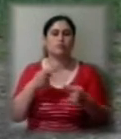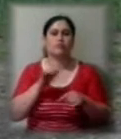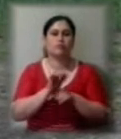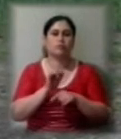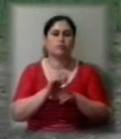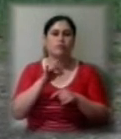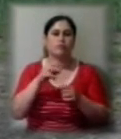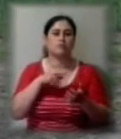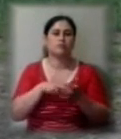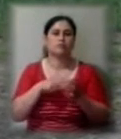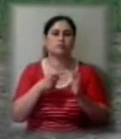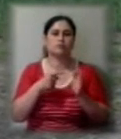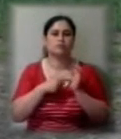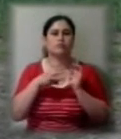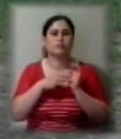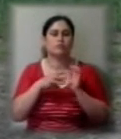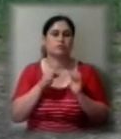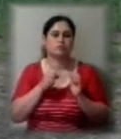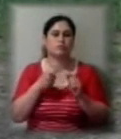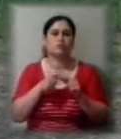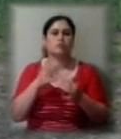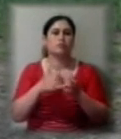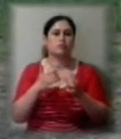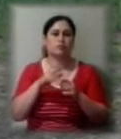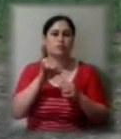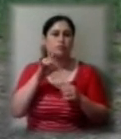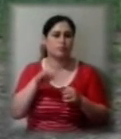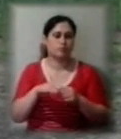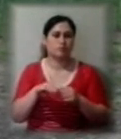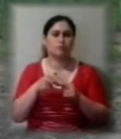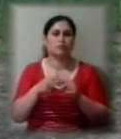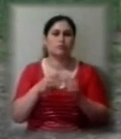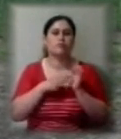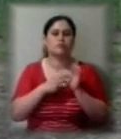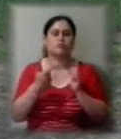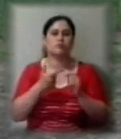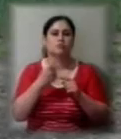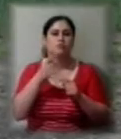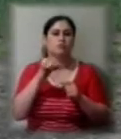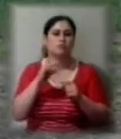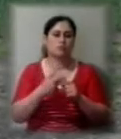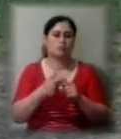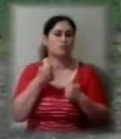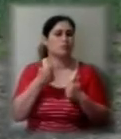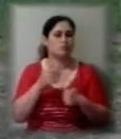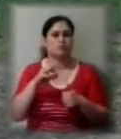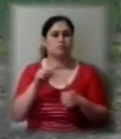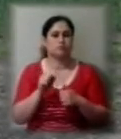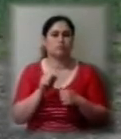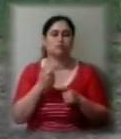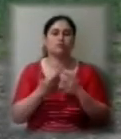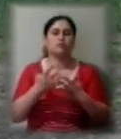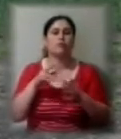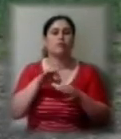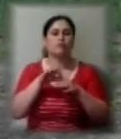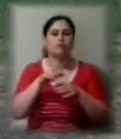6800. Це у Херсоні, у порту. 800 гривень на тонні. Це солідна сума. Якщо будуть введені квоти на імпорт добрив,